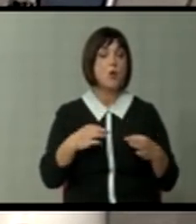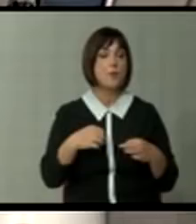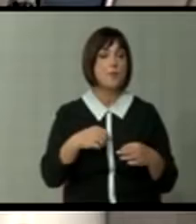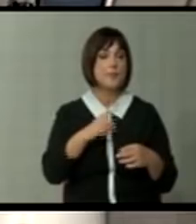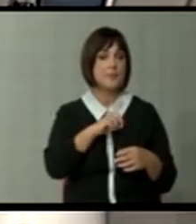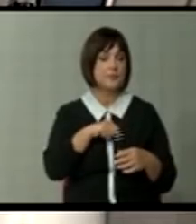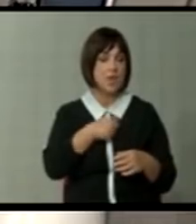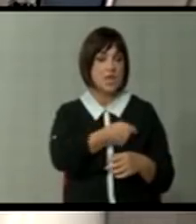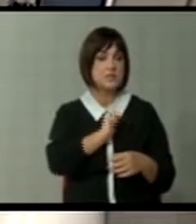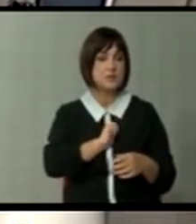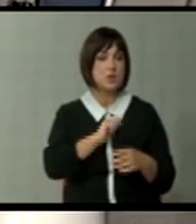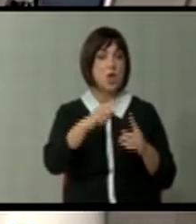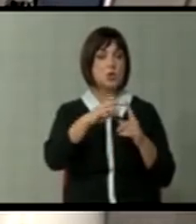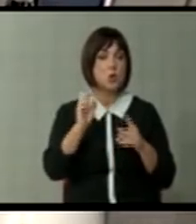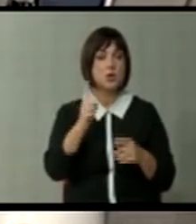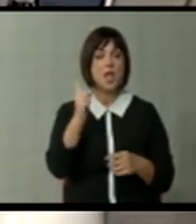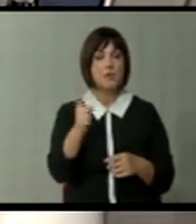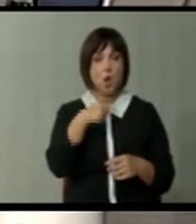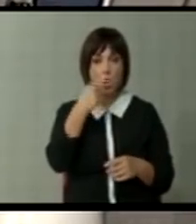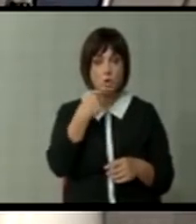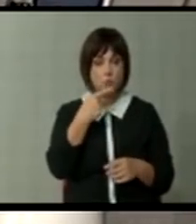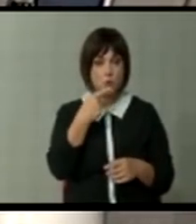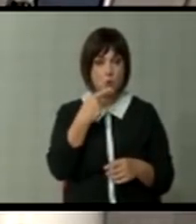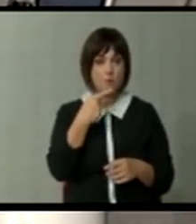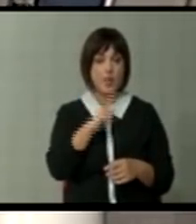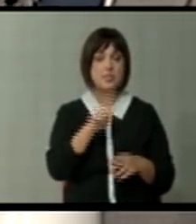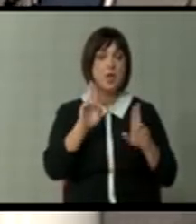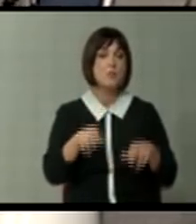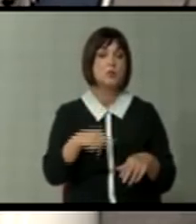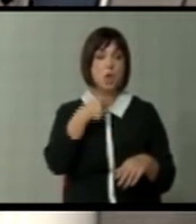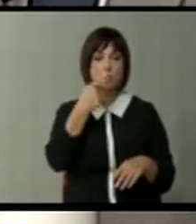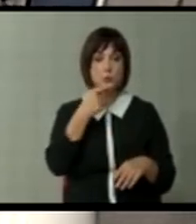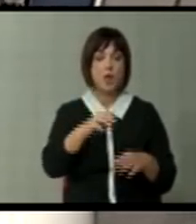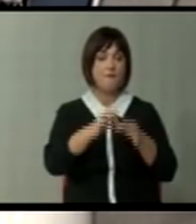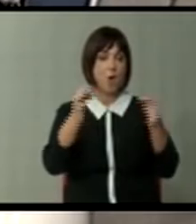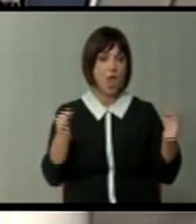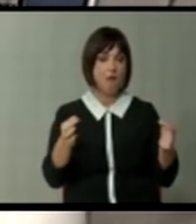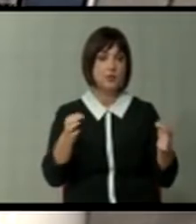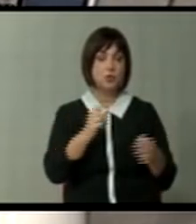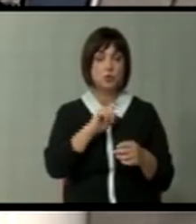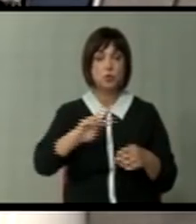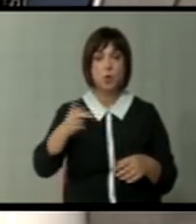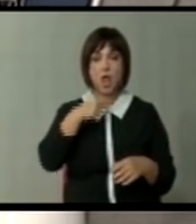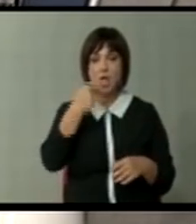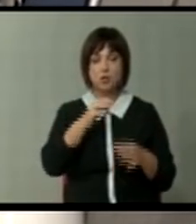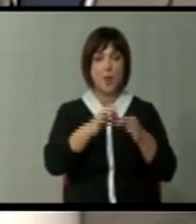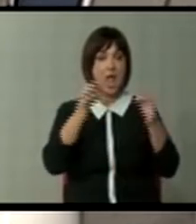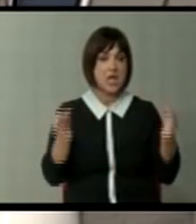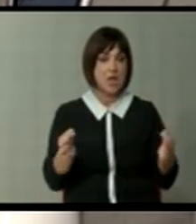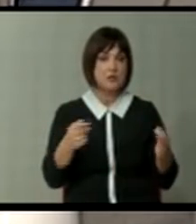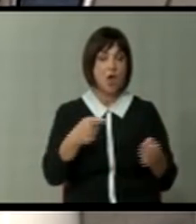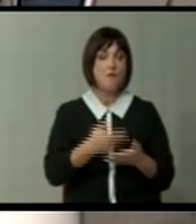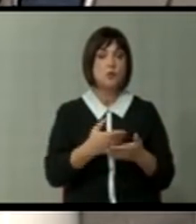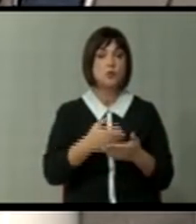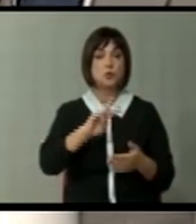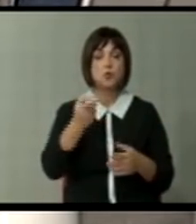просветниот инспектор Георги Илијевски. Кога зборуваме, не може ни едно да зборуваме во јавност, едно да ја кажуваме на јавността, а во